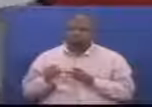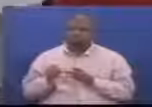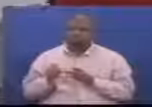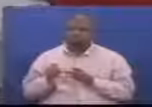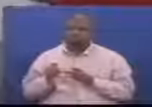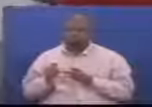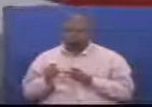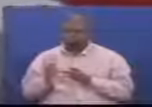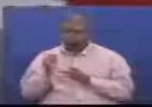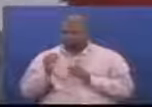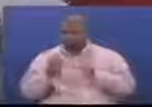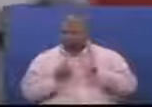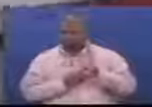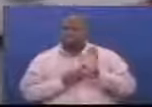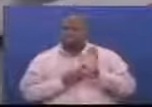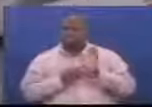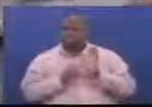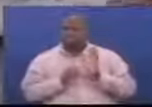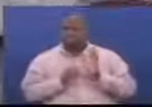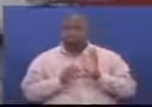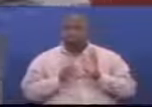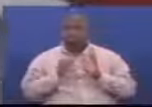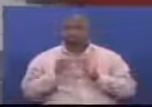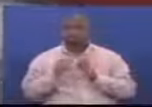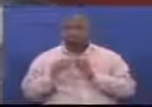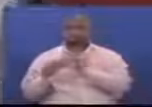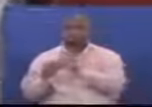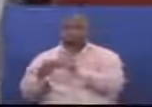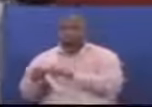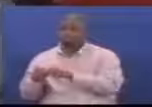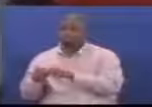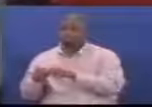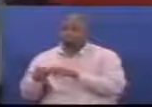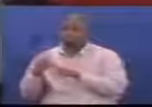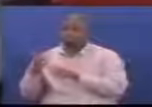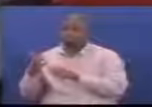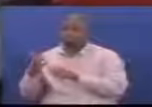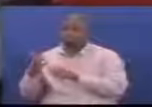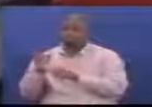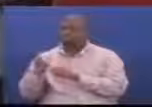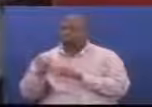.8 Lakini as per this report ni 5.7